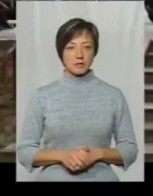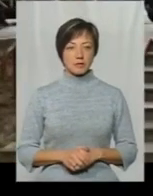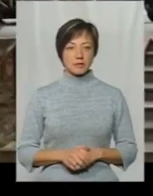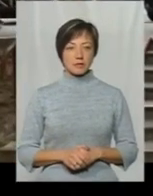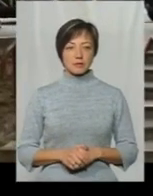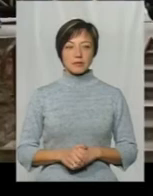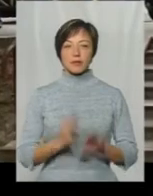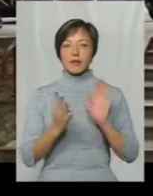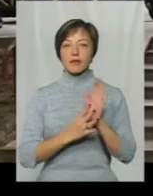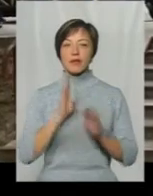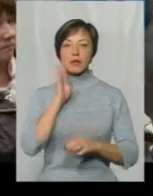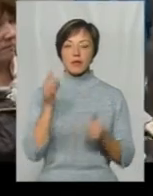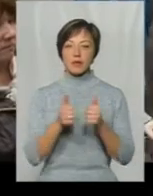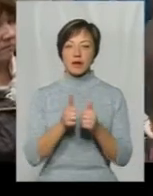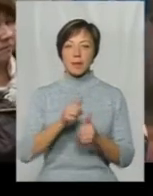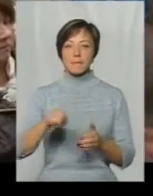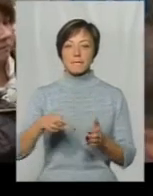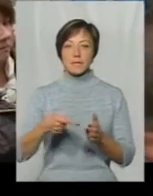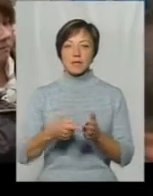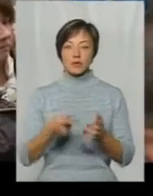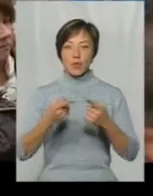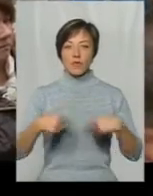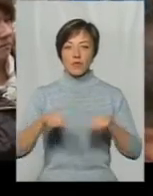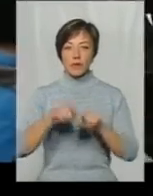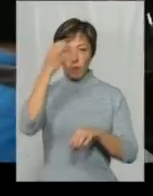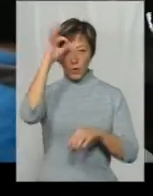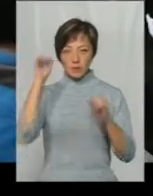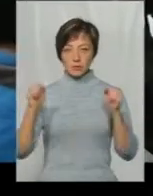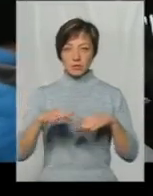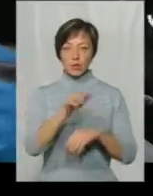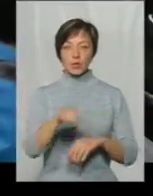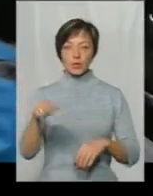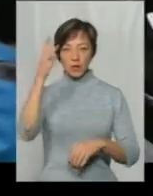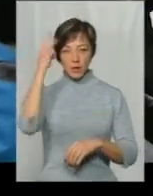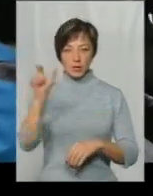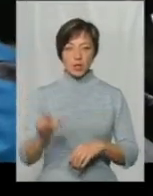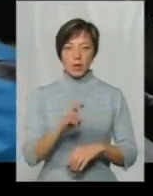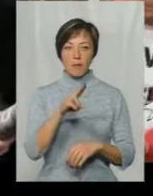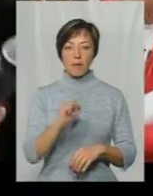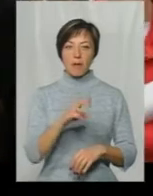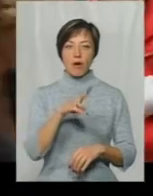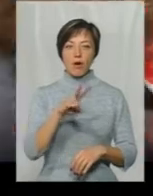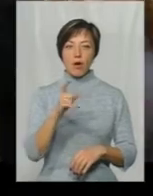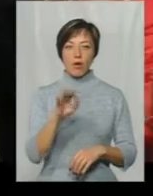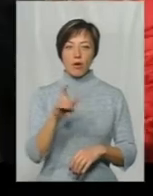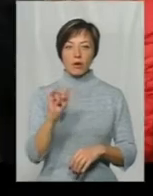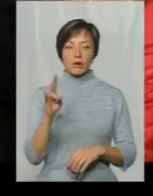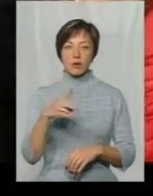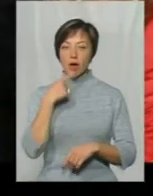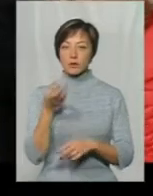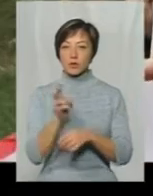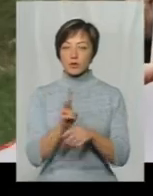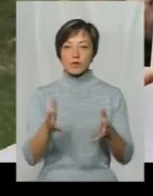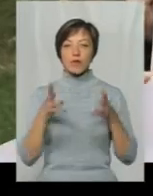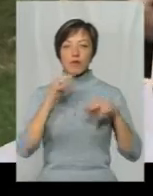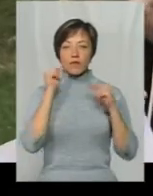Дев'ята ранку під сінами Хмельницького відділу поліції збираються люди Хмельничанин Сергій Пальохін каже Прийшов, аби з'ясувати, хто